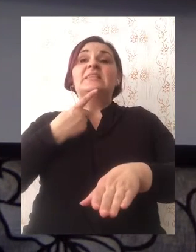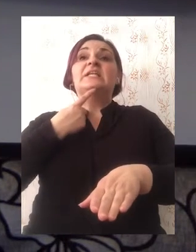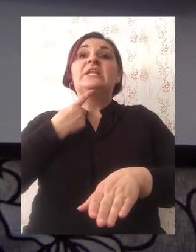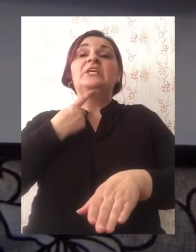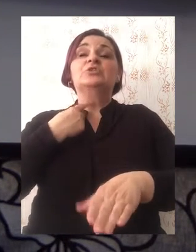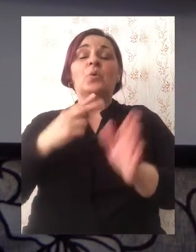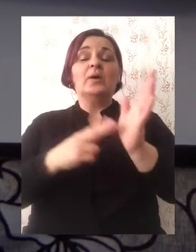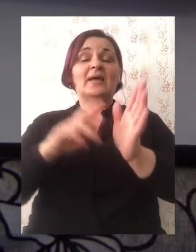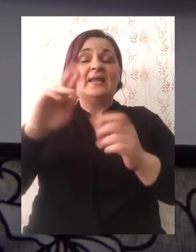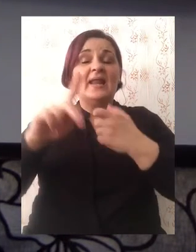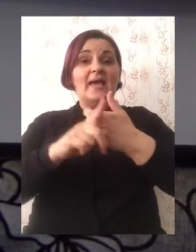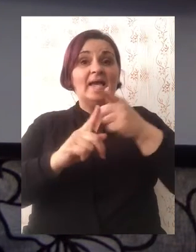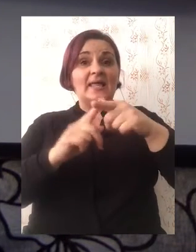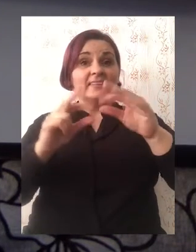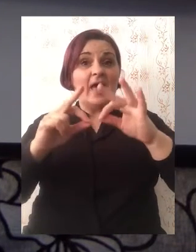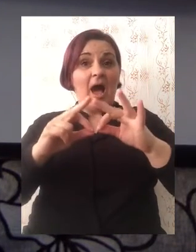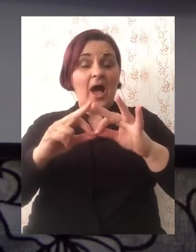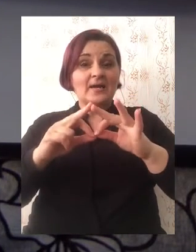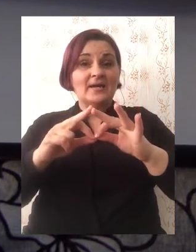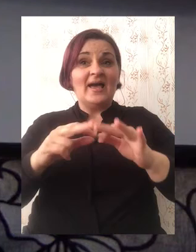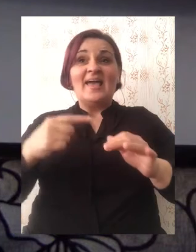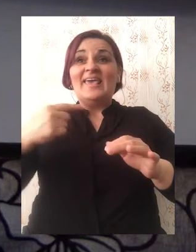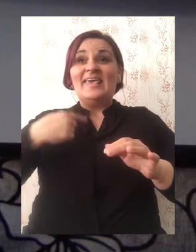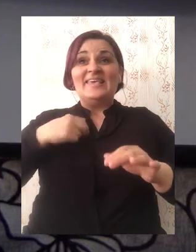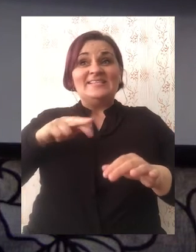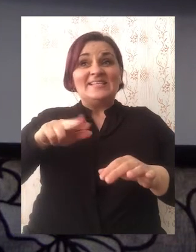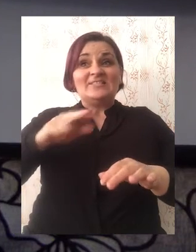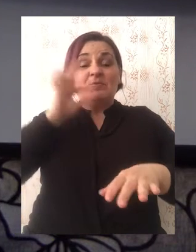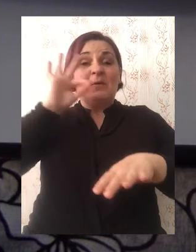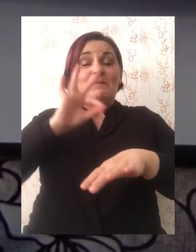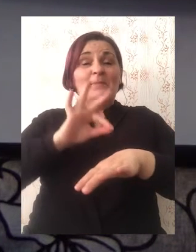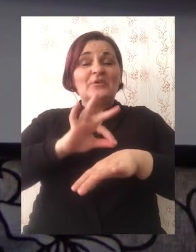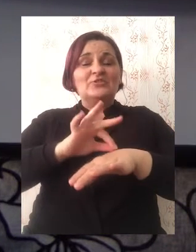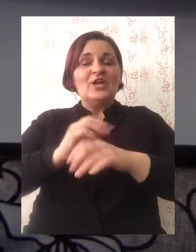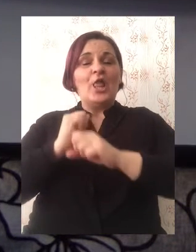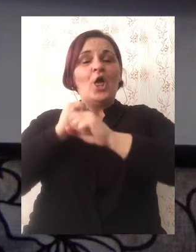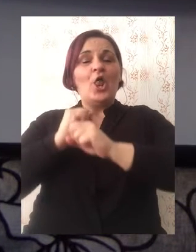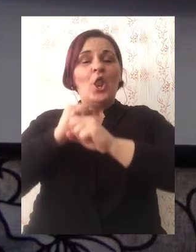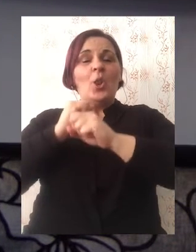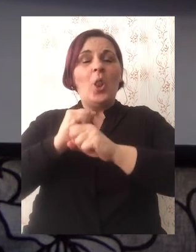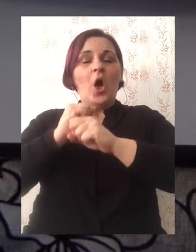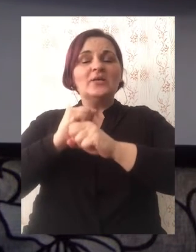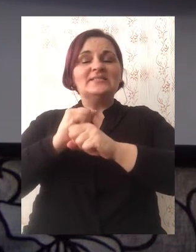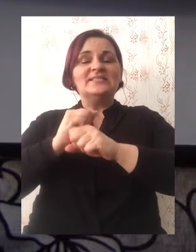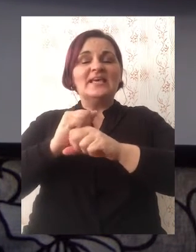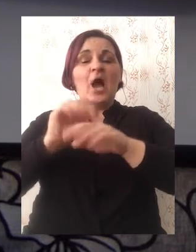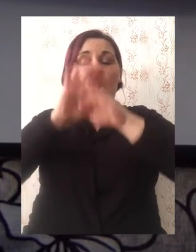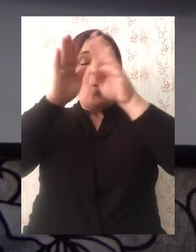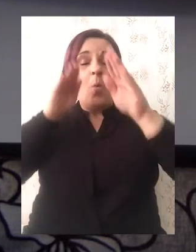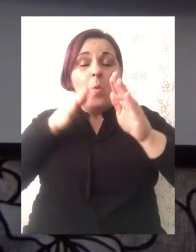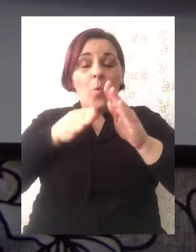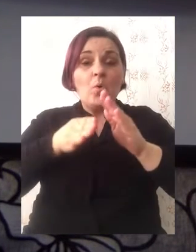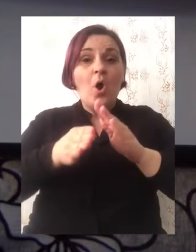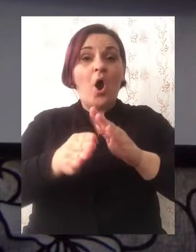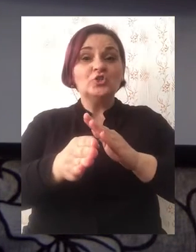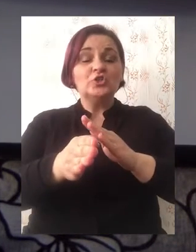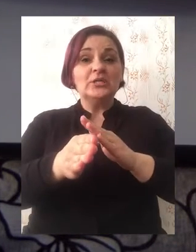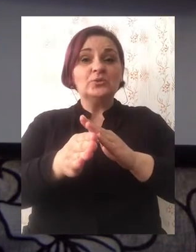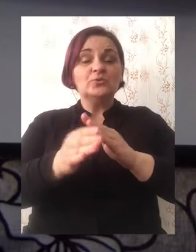nektar i sa svojim sestrama pčelama nosi ga usače u košnicu.